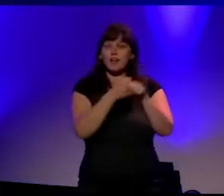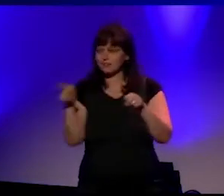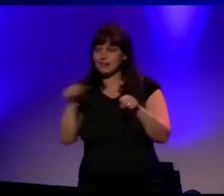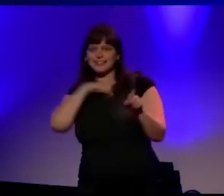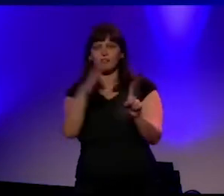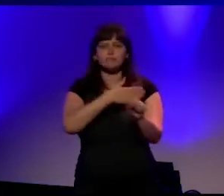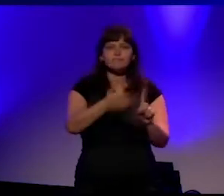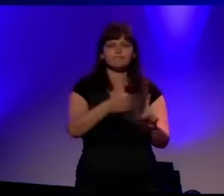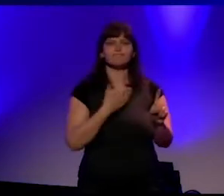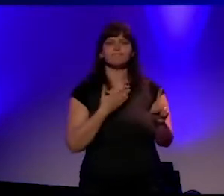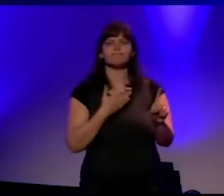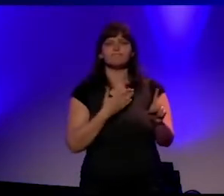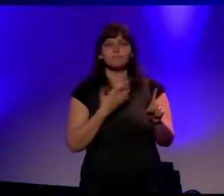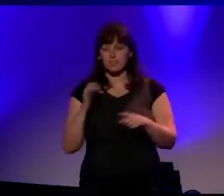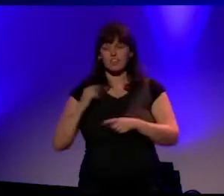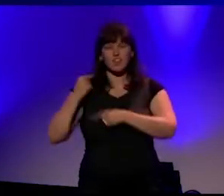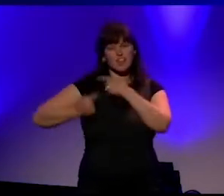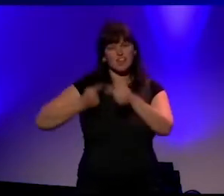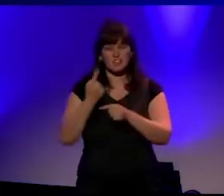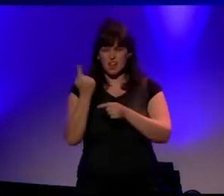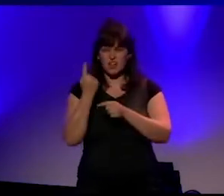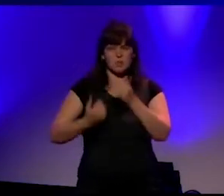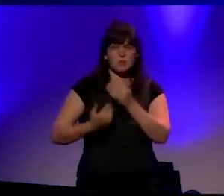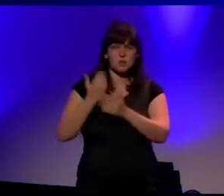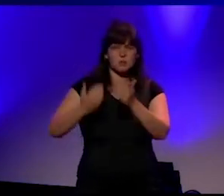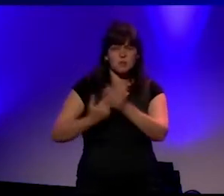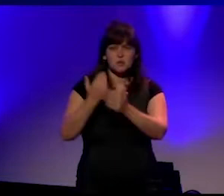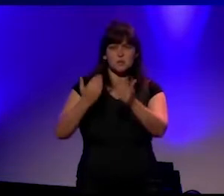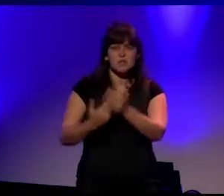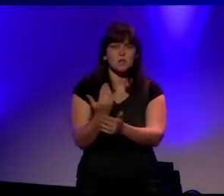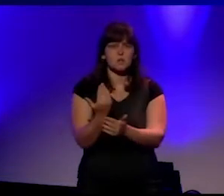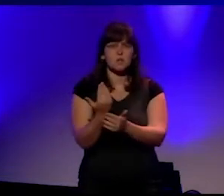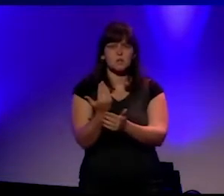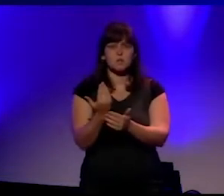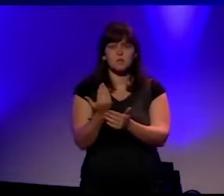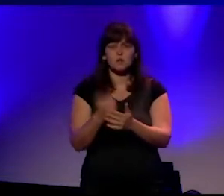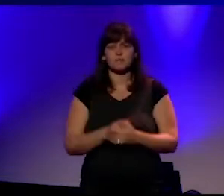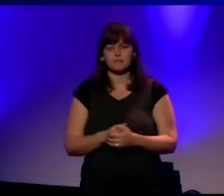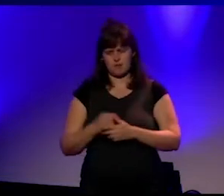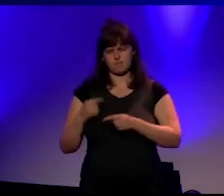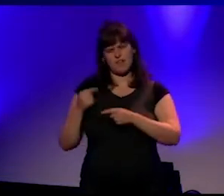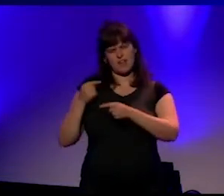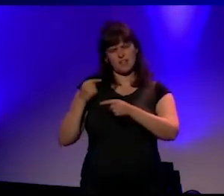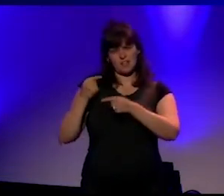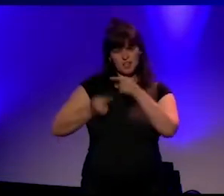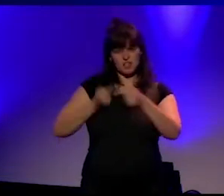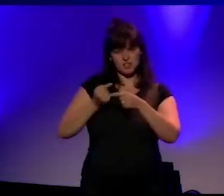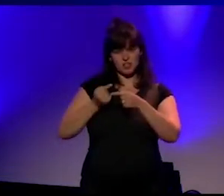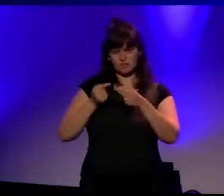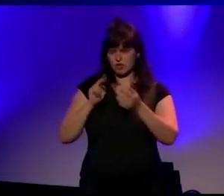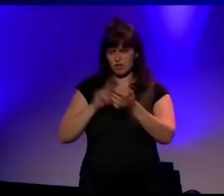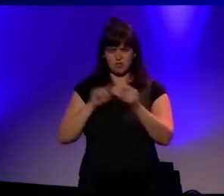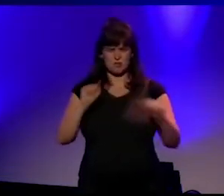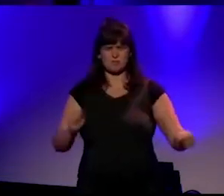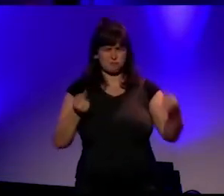Een traditie die voortdurend gereproduceerd wordt en zich blijft herhalen. Maar een traditie die zo haag staat op waar wij